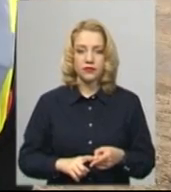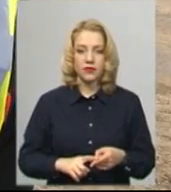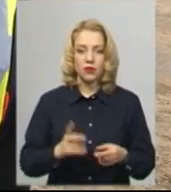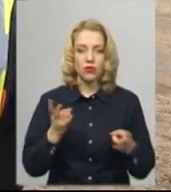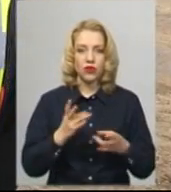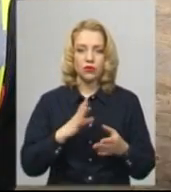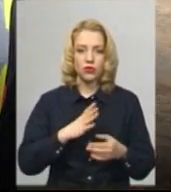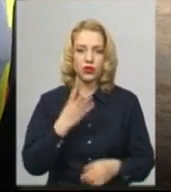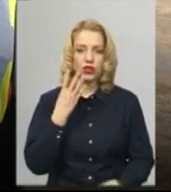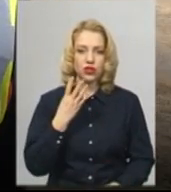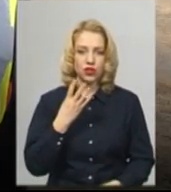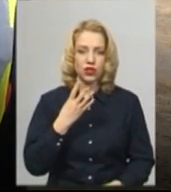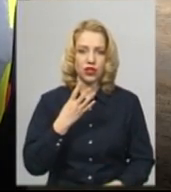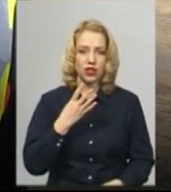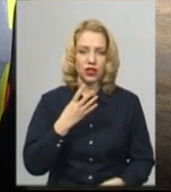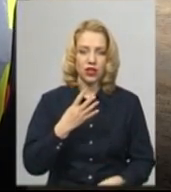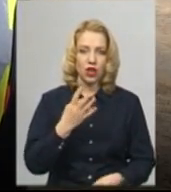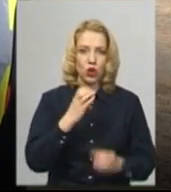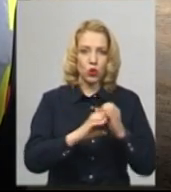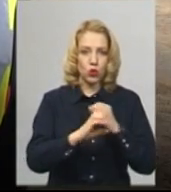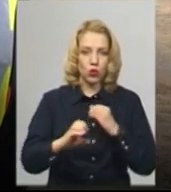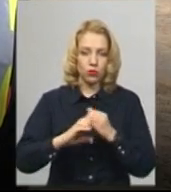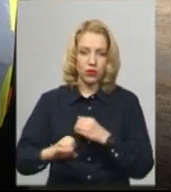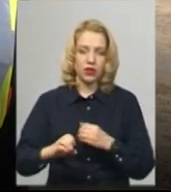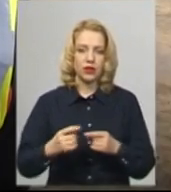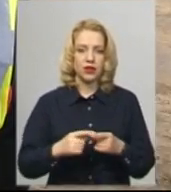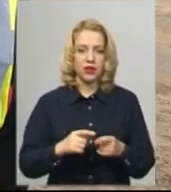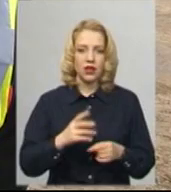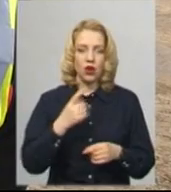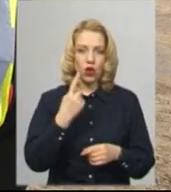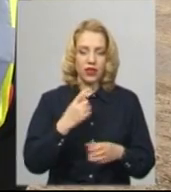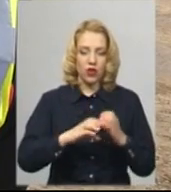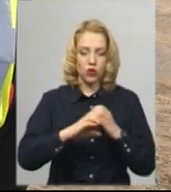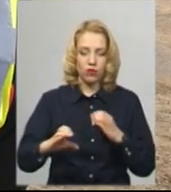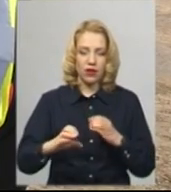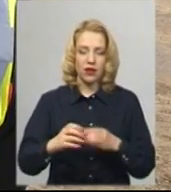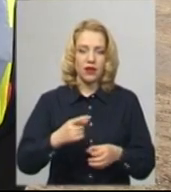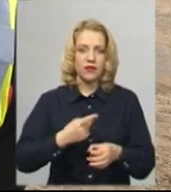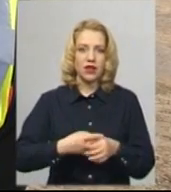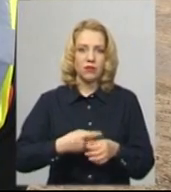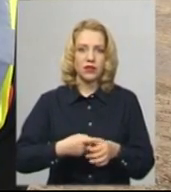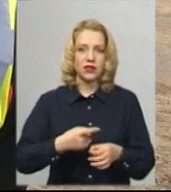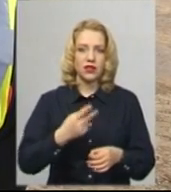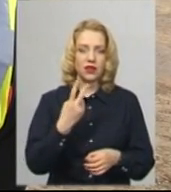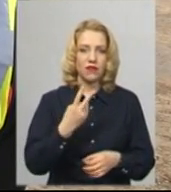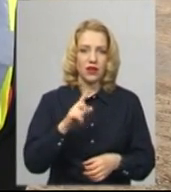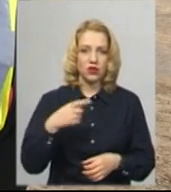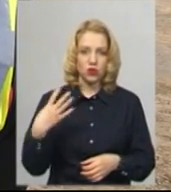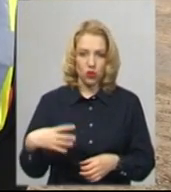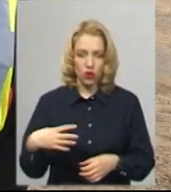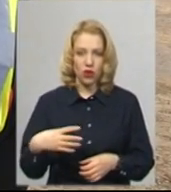Має бути чотири труби, ота труба 2,40 в діаметрі і має бути три труби по